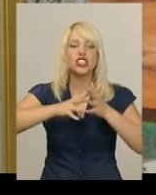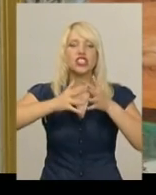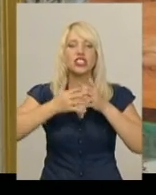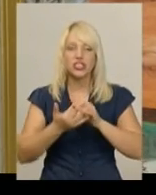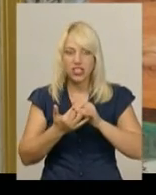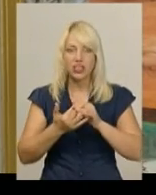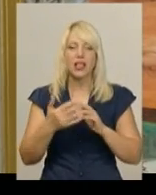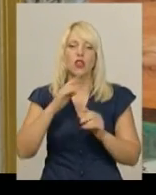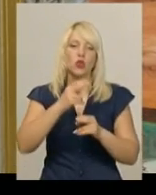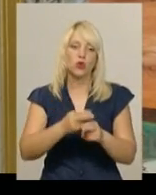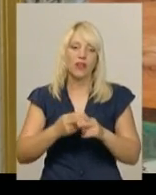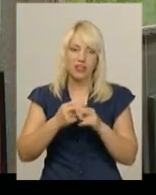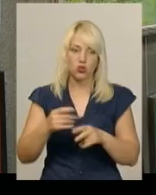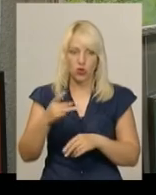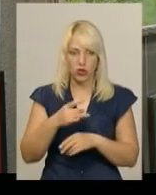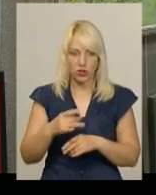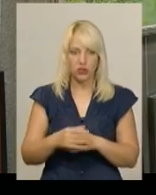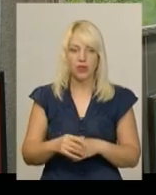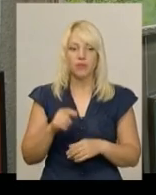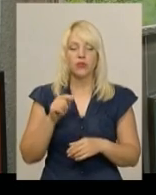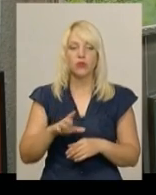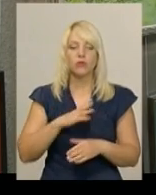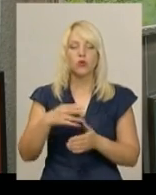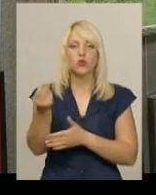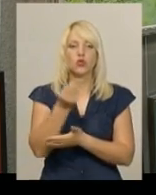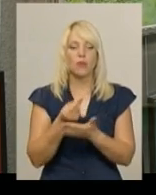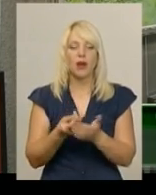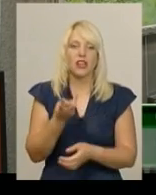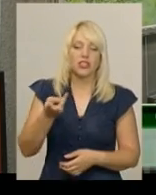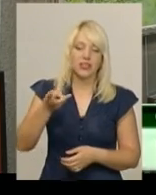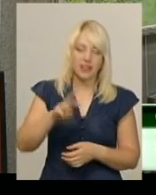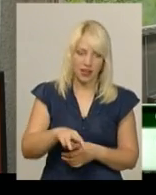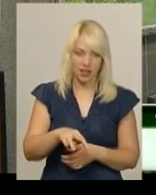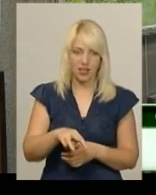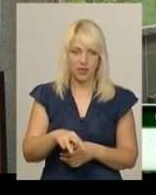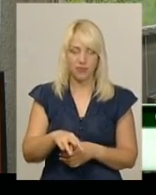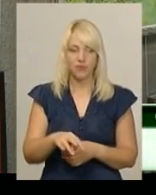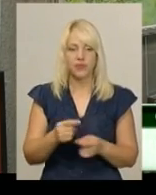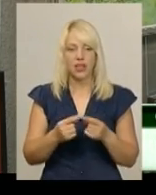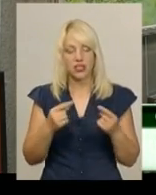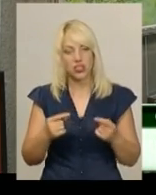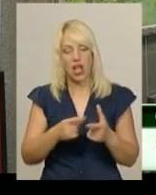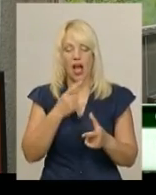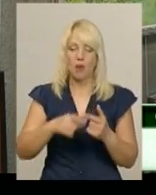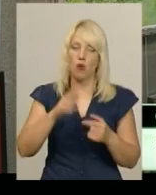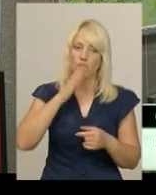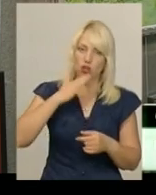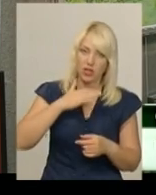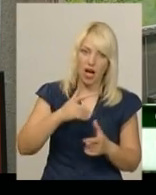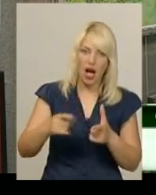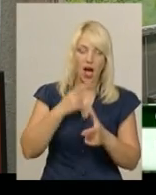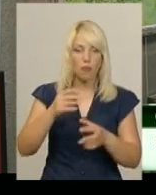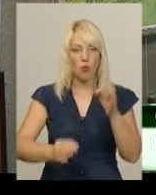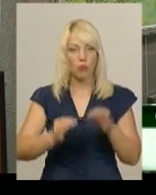Маліївці, Кривчик та Голозубинці. Повинна зображена одна з трьох речей. Або це вода, або це